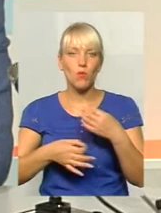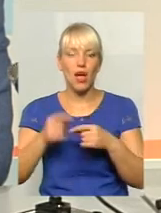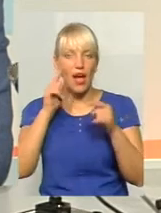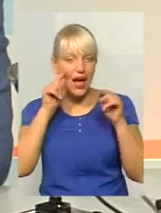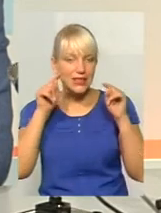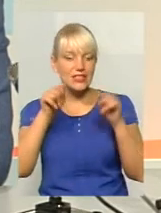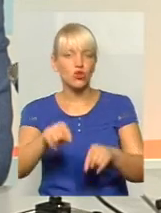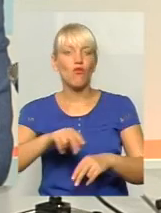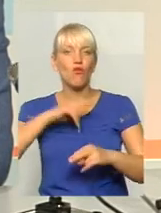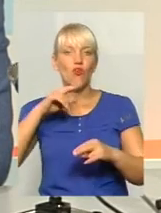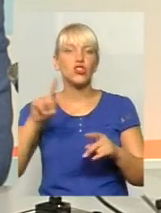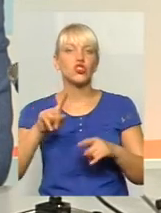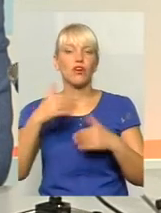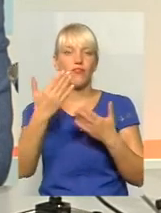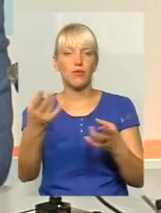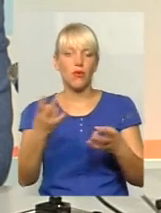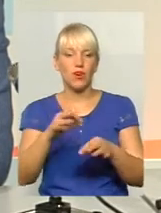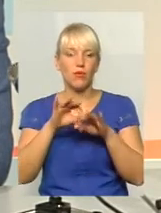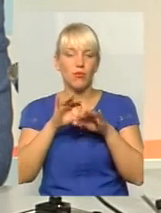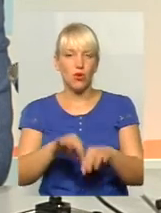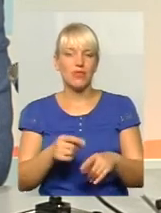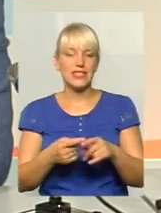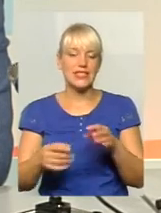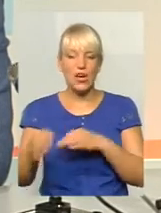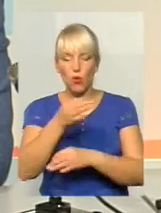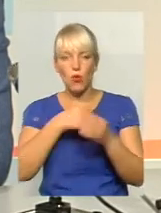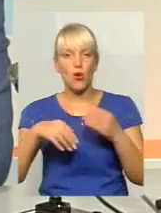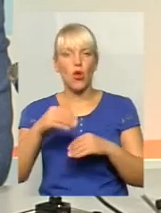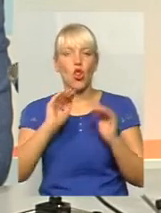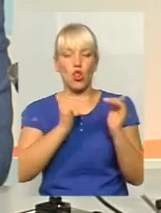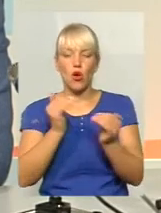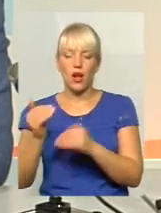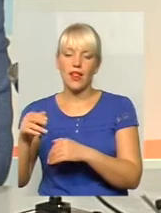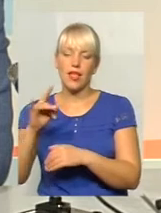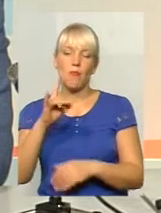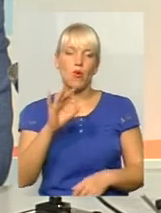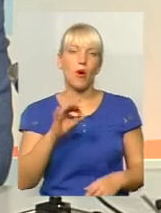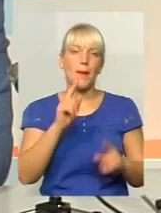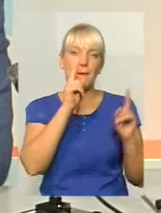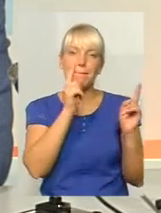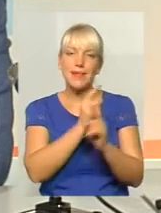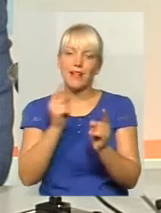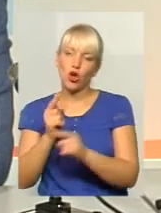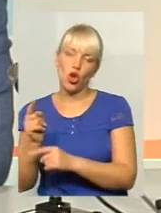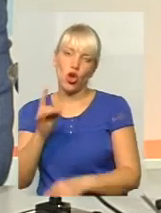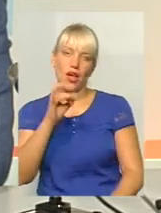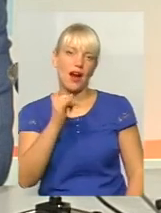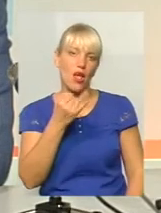увага, що ви маєте провести ці обговорення локальні по мікрорайонам. Тому я хочу звернутися до телеглядачів, до